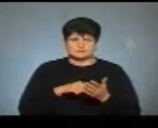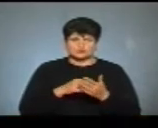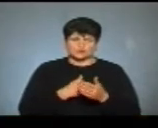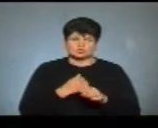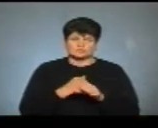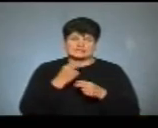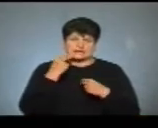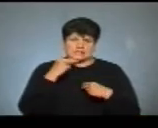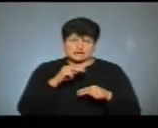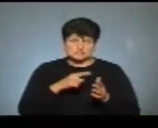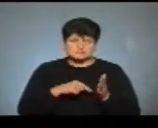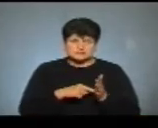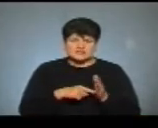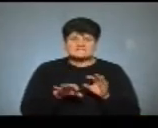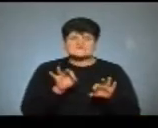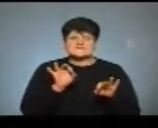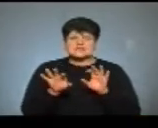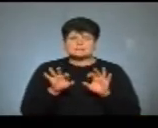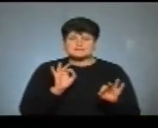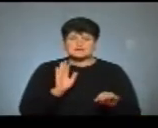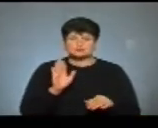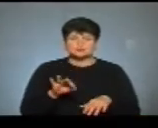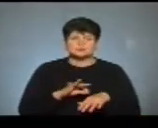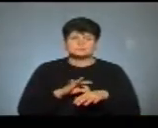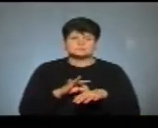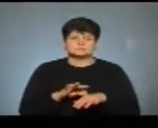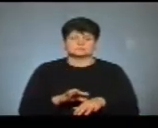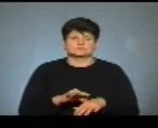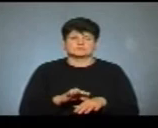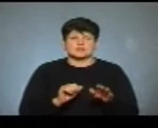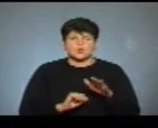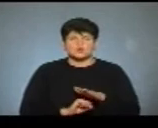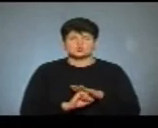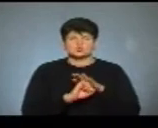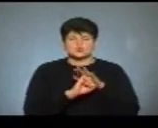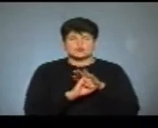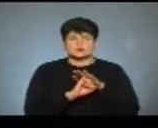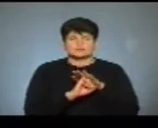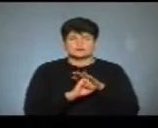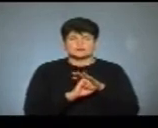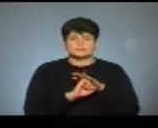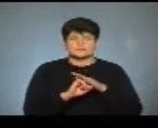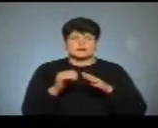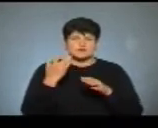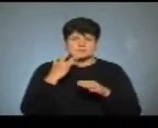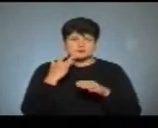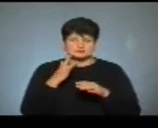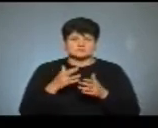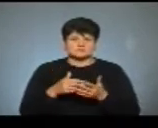Безумовно, відбір буде відбуватись, так як я вже сказав, на основі американської методики